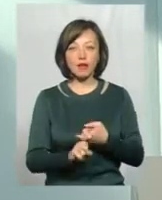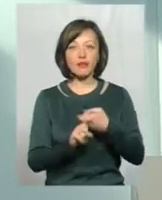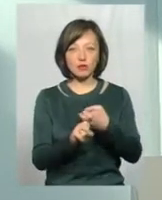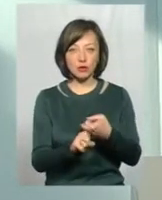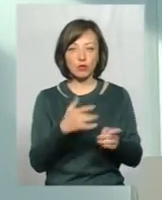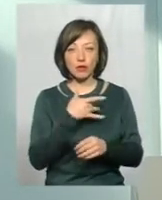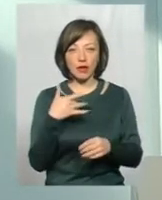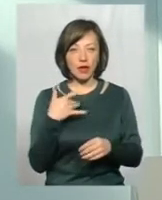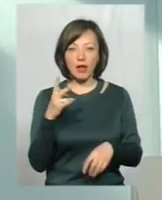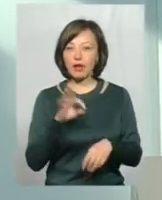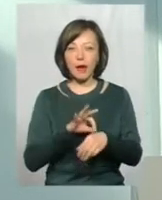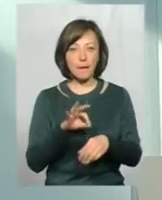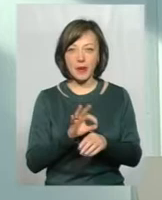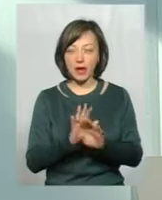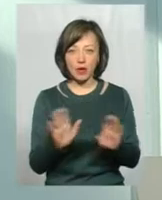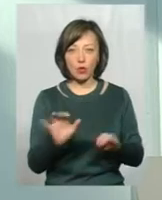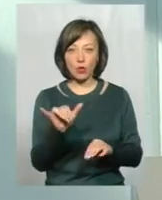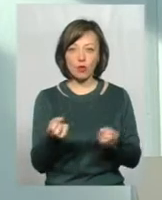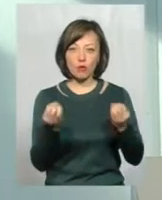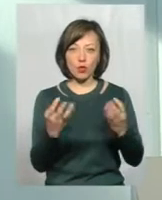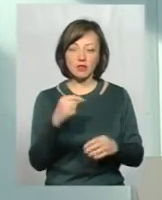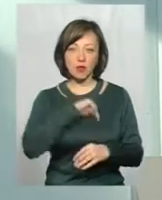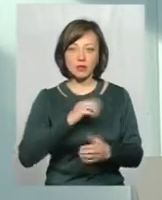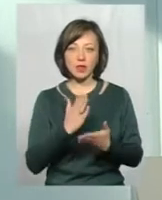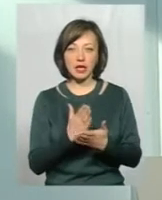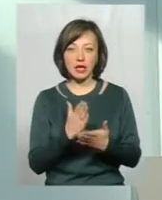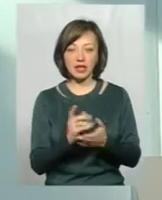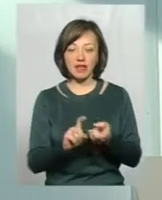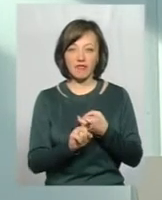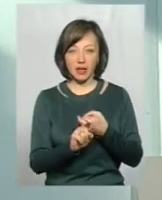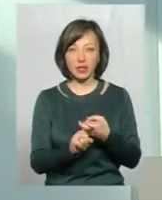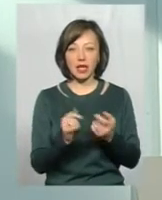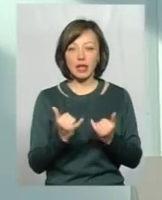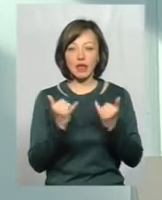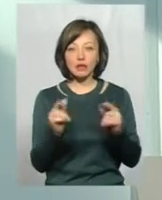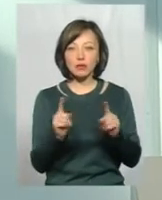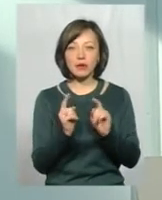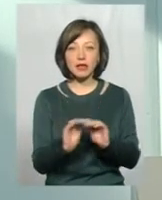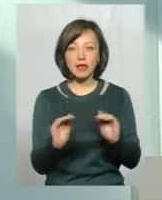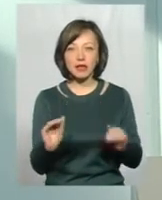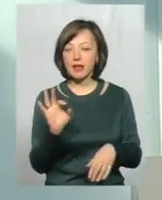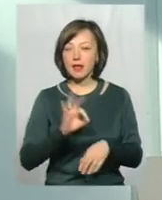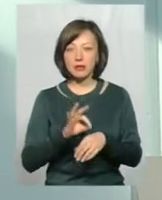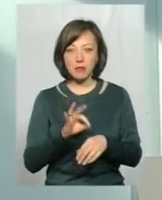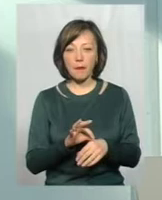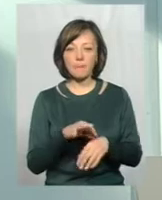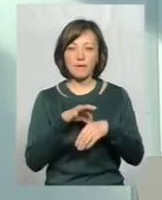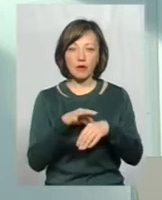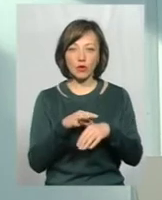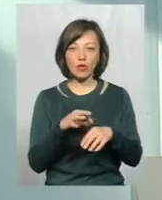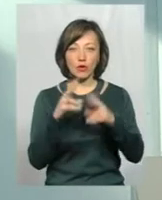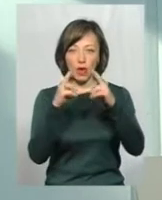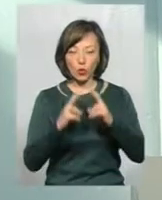туберкулізом, вони не больні, у них просто в організмі є туберкулізна інфекція. І для того, щоб ці діти не заболіли, ми проводимо